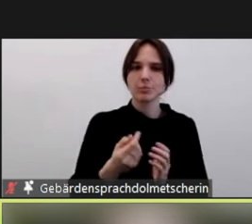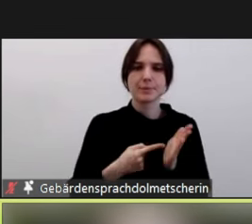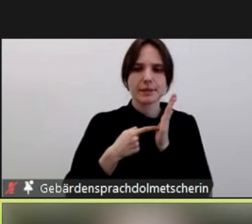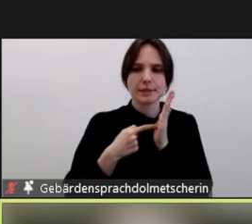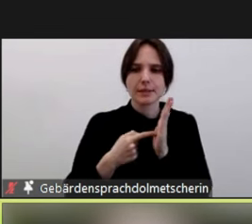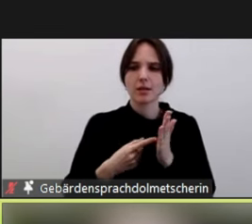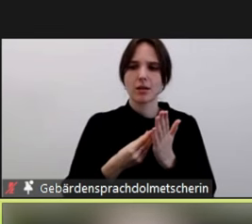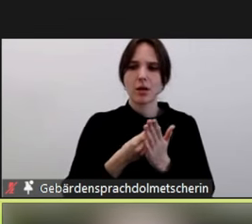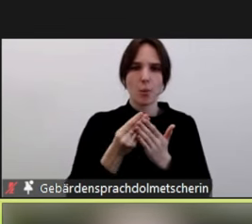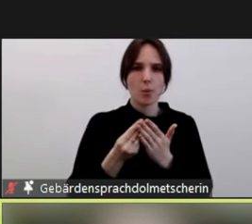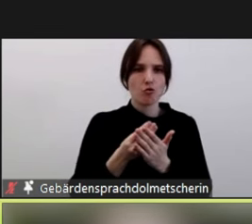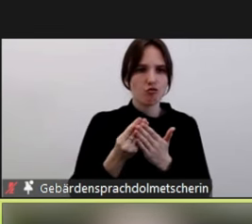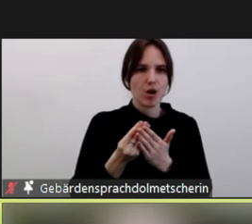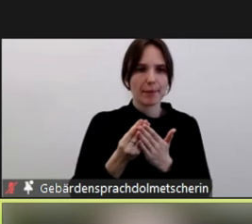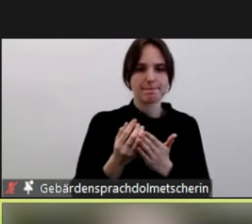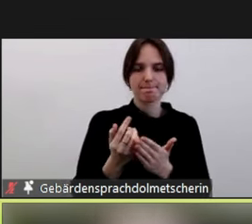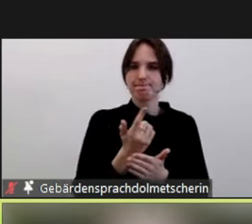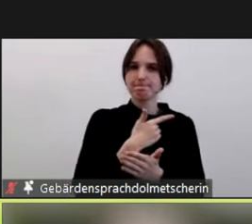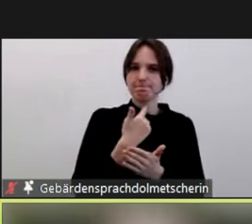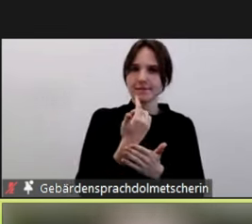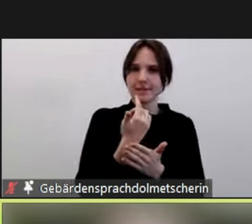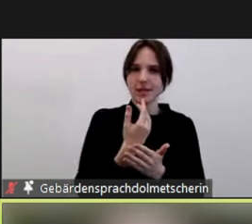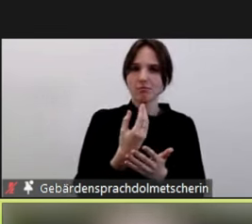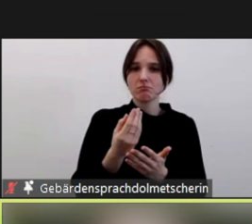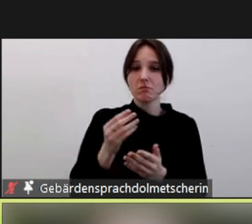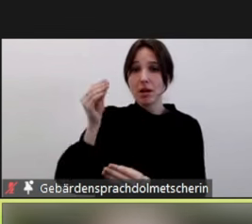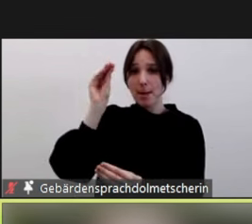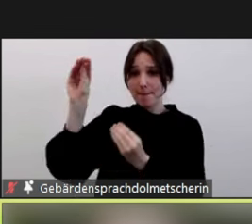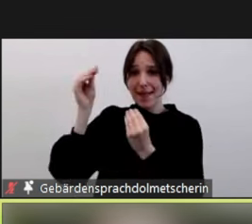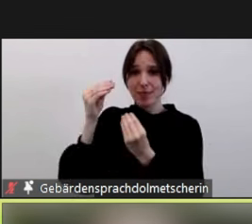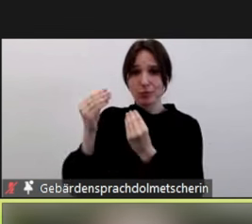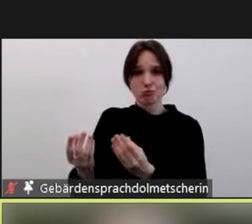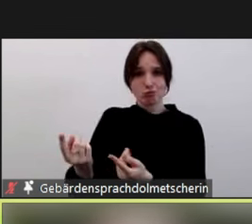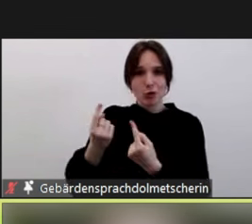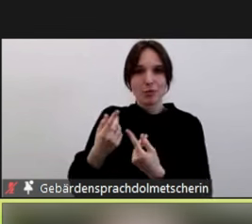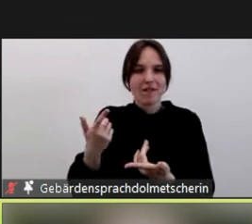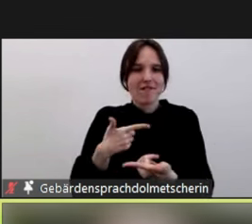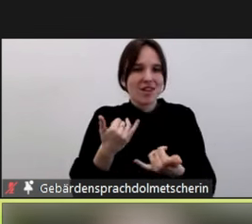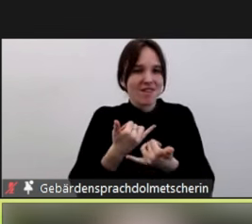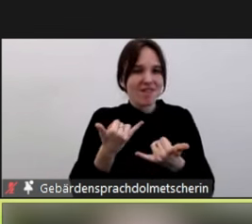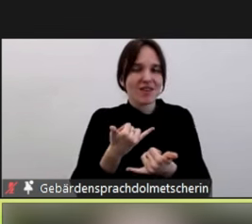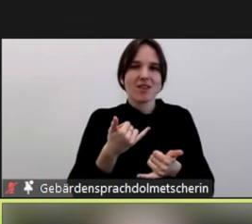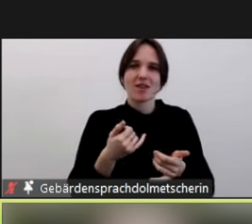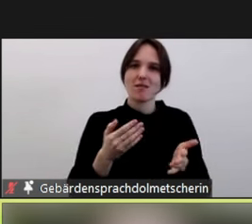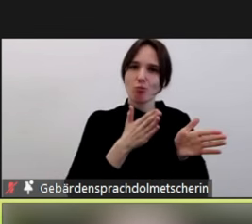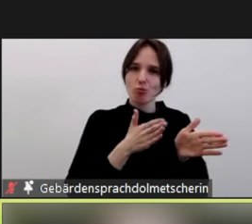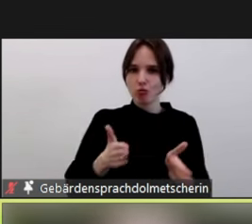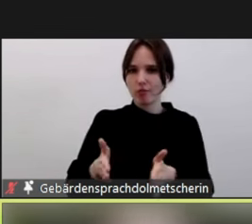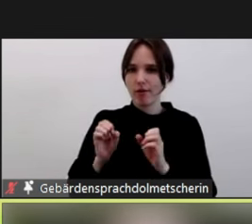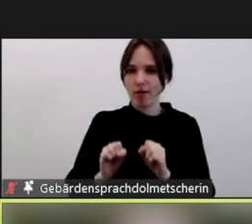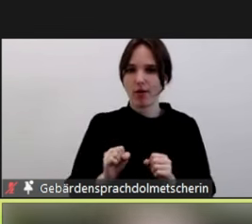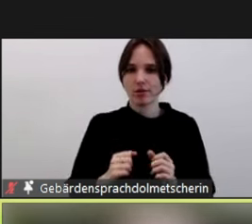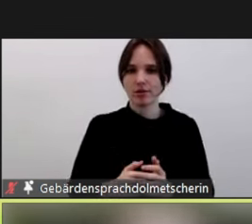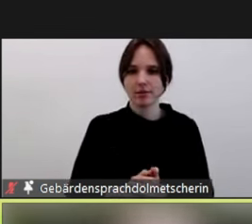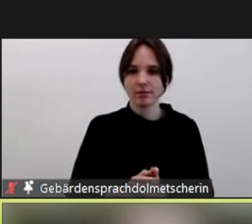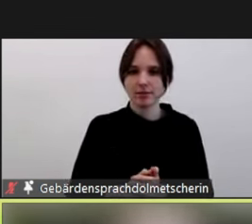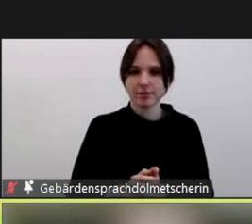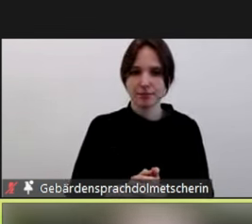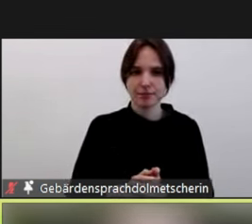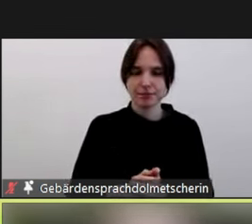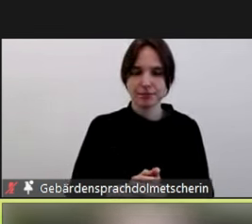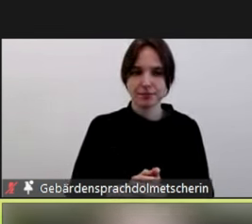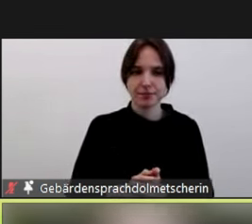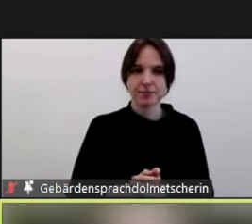was können wir sagen anhand der Meldungen und Einordnungen, die wir vorgenommen haben. Wir setzen uns auch